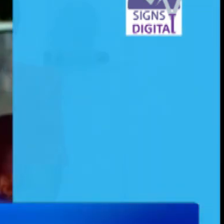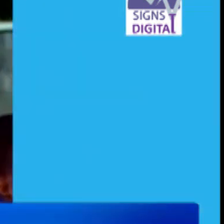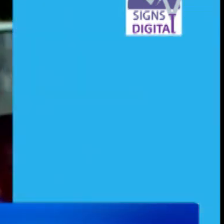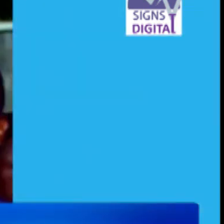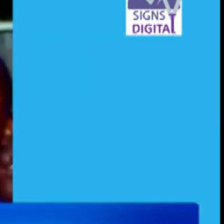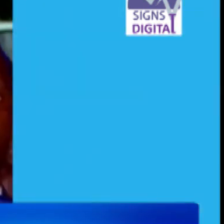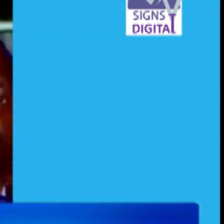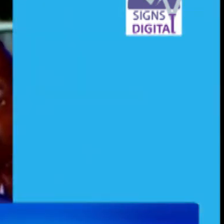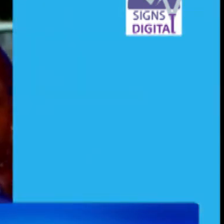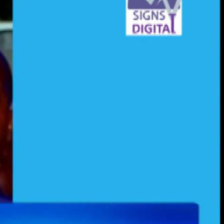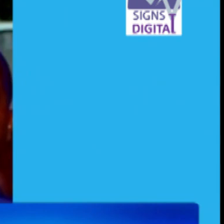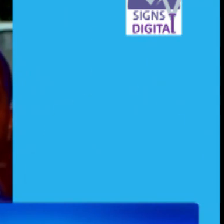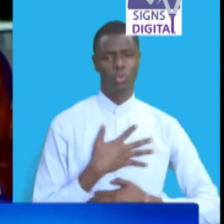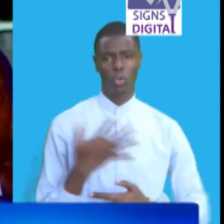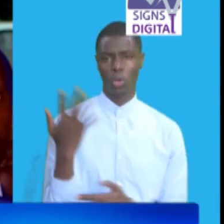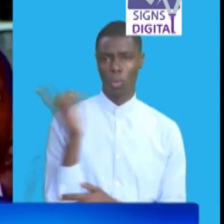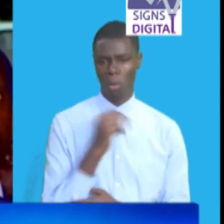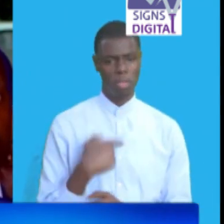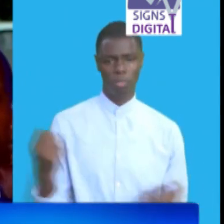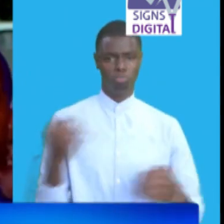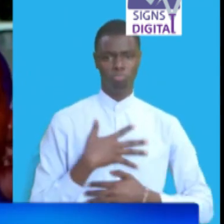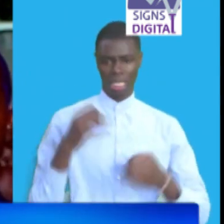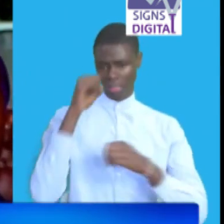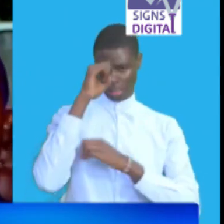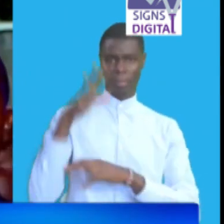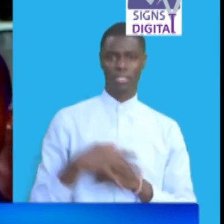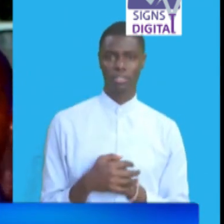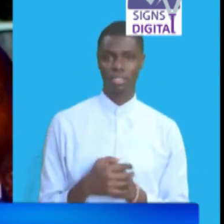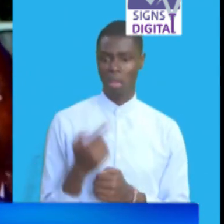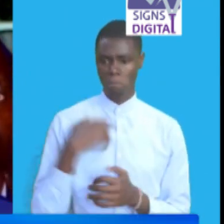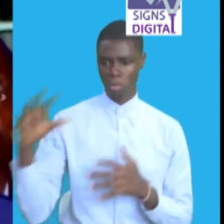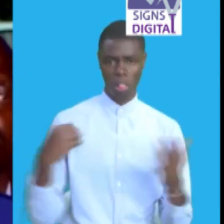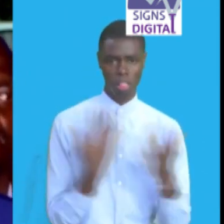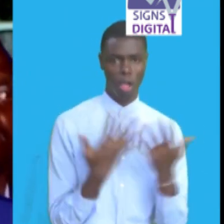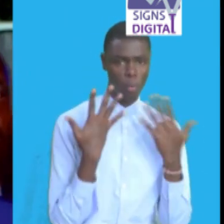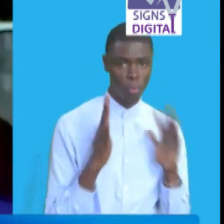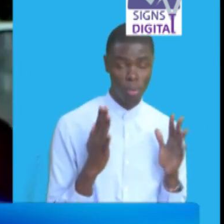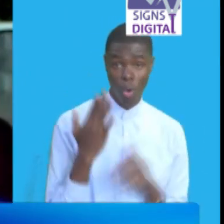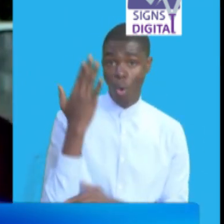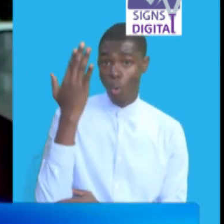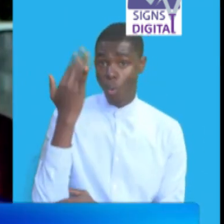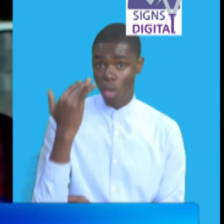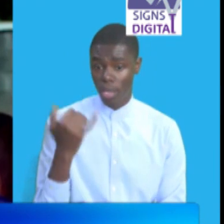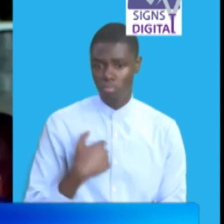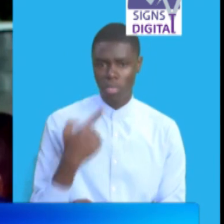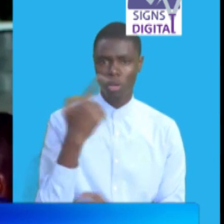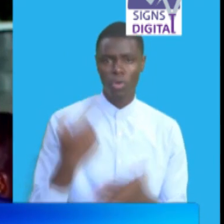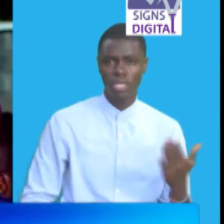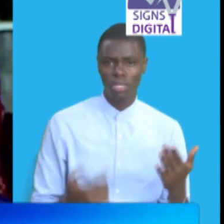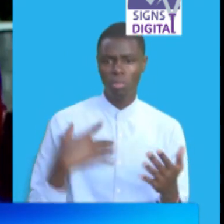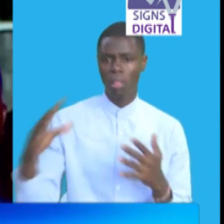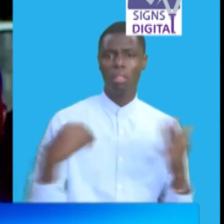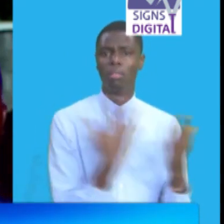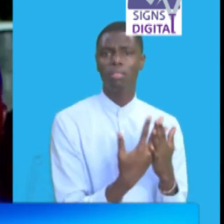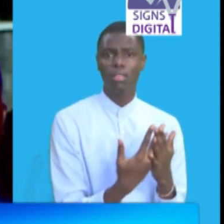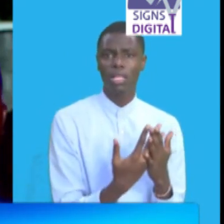just i'm just shocked mimi nimeshanga sana ya kwamba mimi nashikwa kwasababu mina uambiwa hati nilishikia